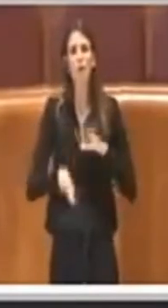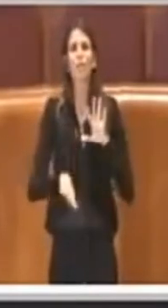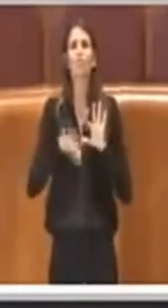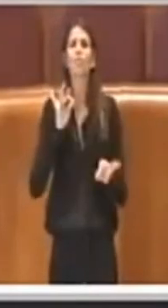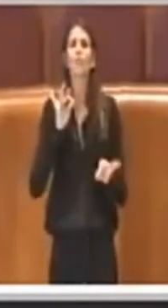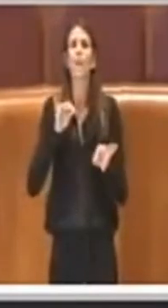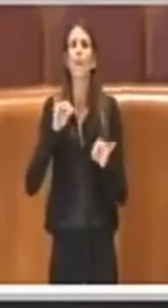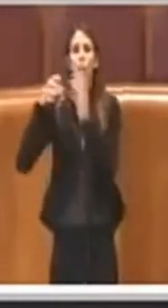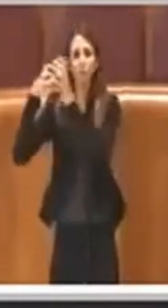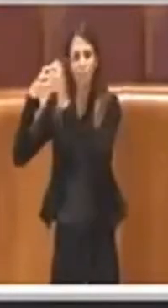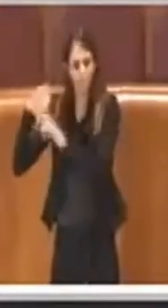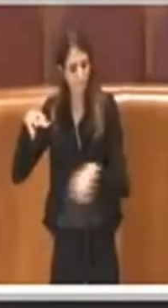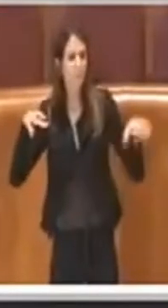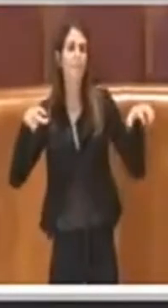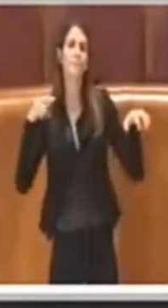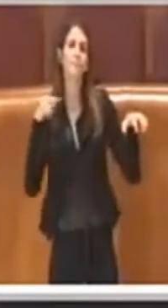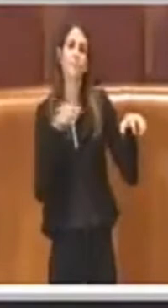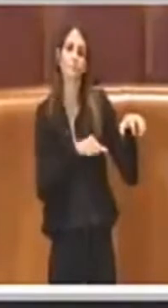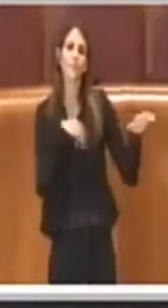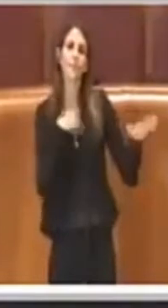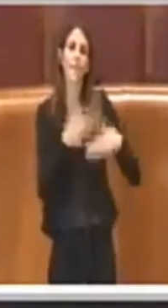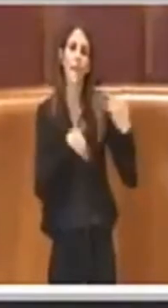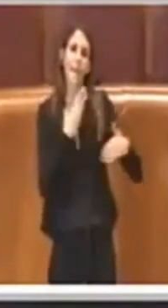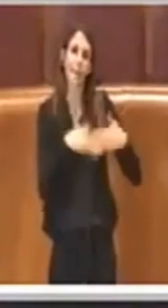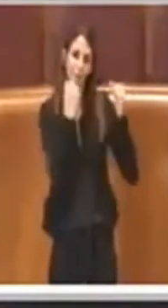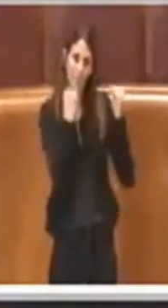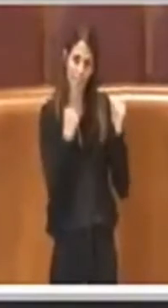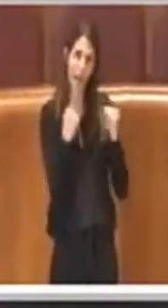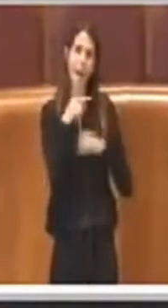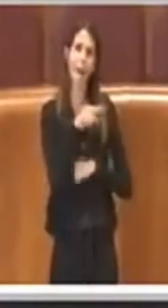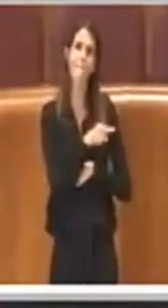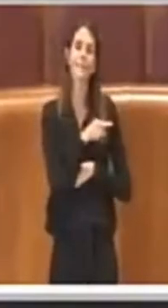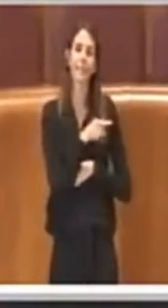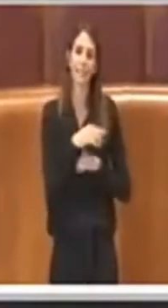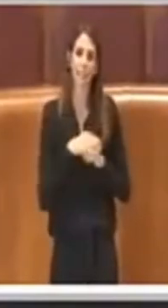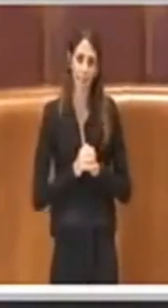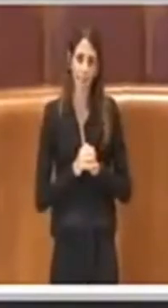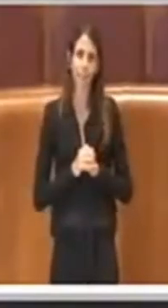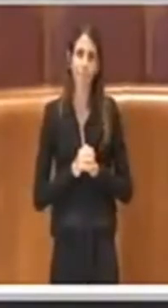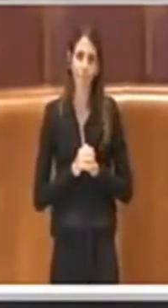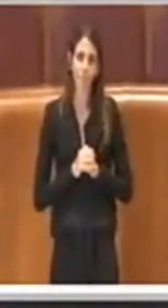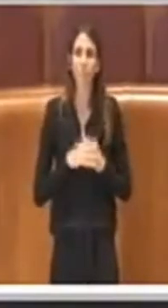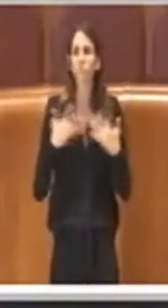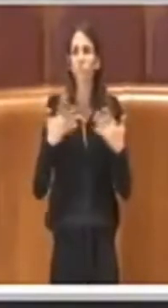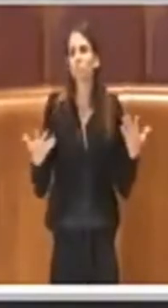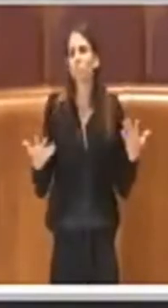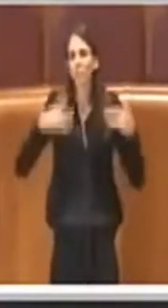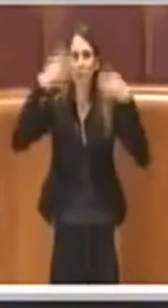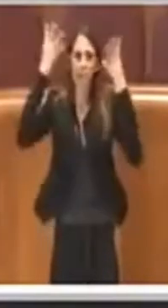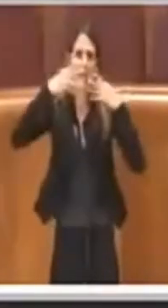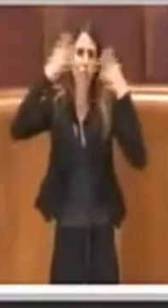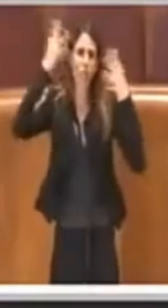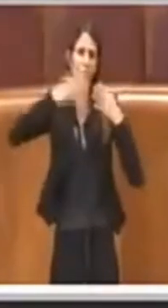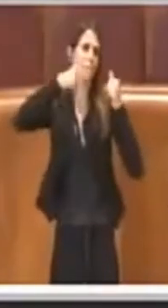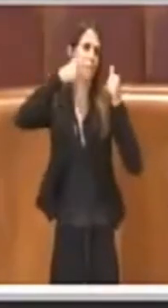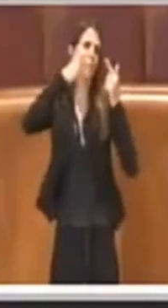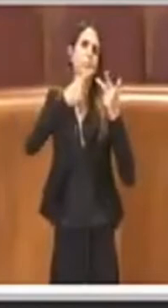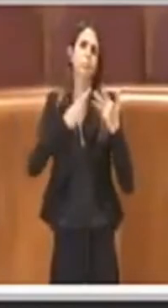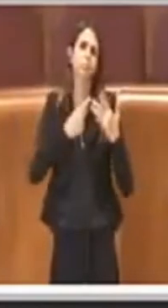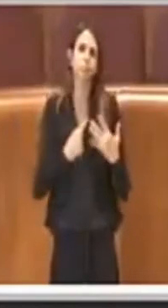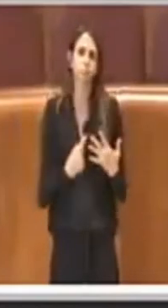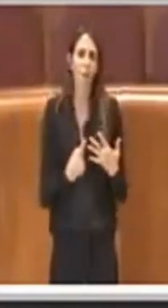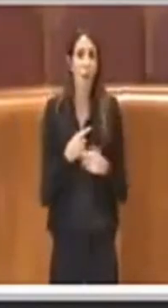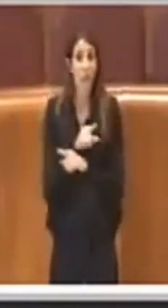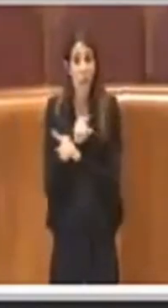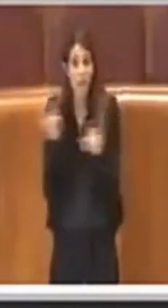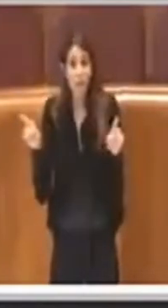porzione di questo housing sociale anche all'emergenza abitativa, questo per tutta una serie di ragioni che sono esattamente opposte